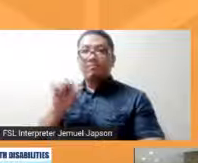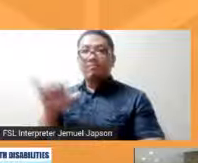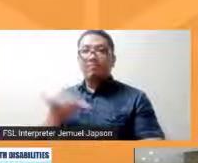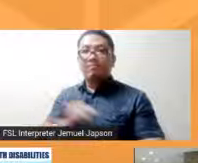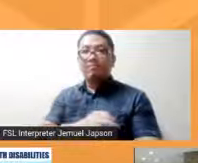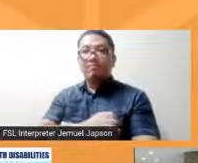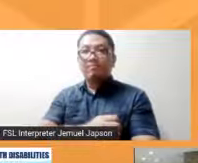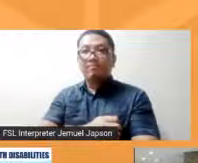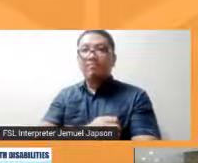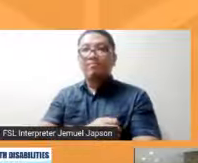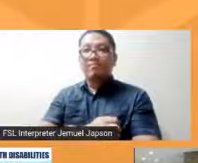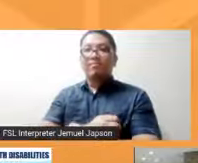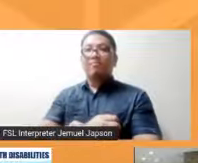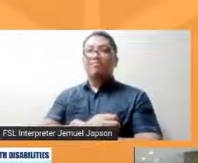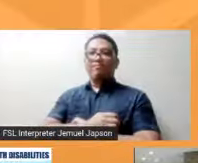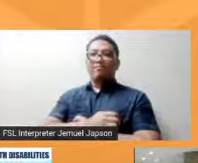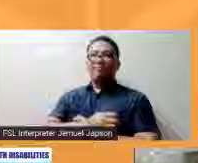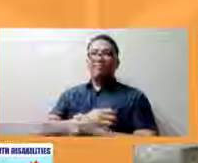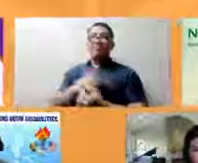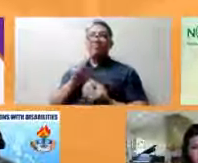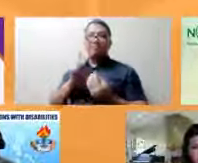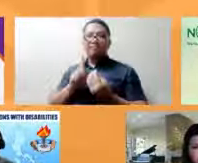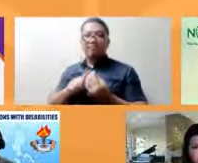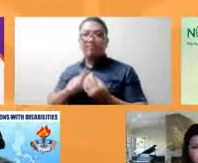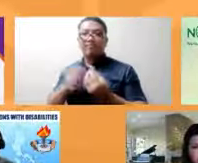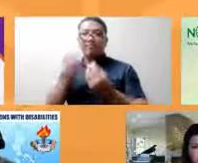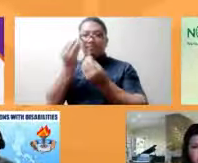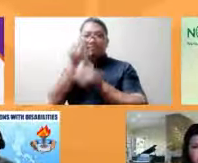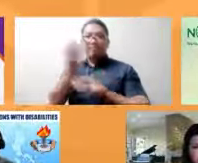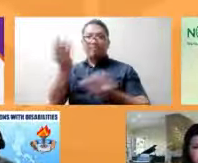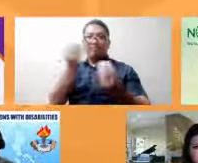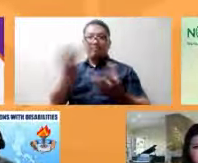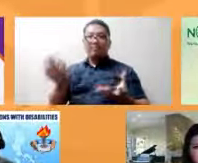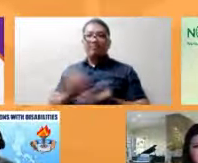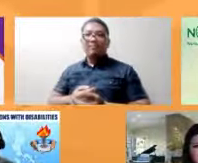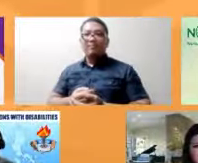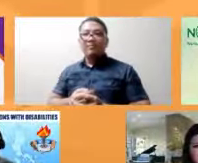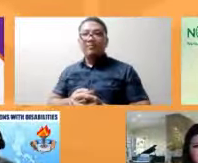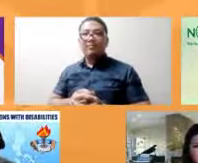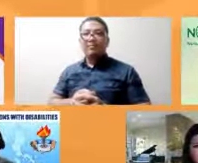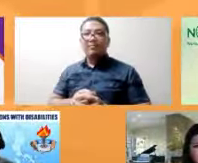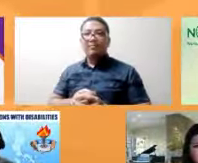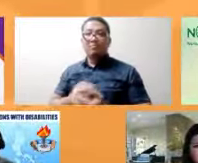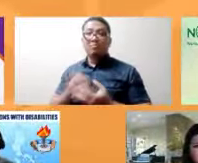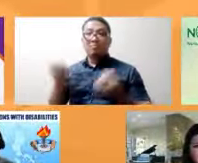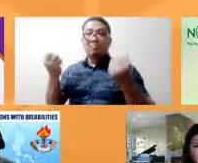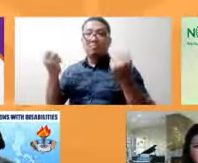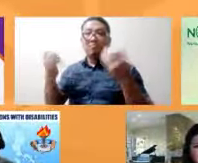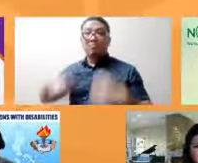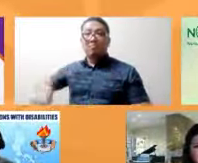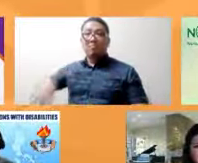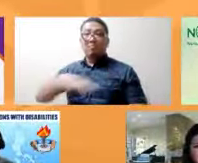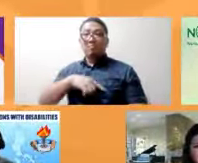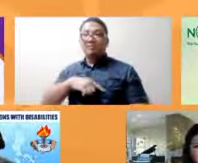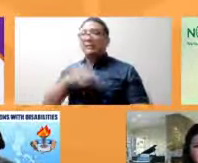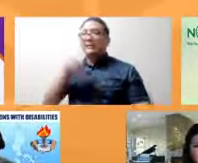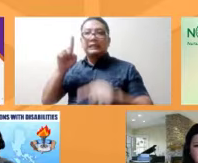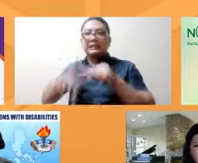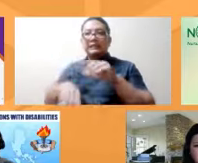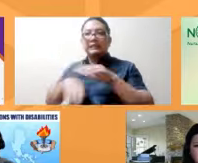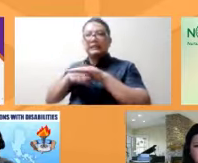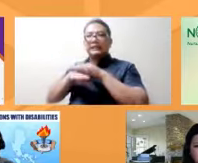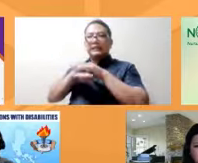Okay so pagdating sa information marami po sa amin ang hindi maka-access talaga